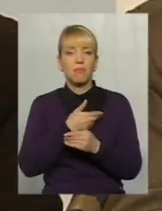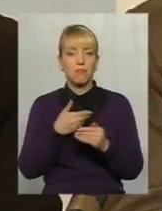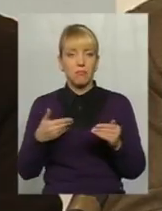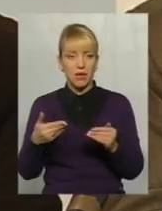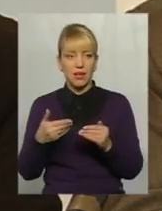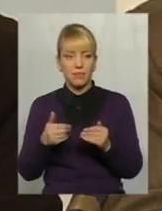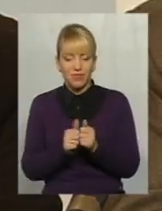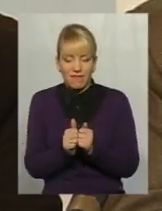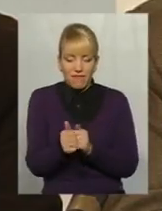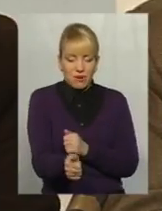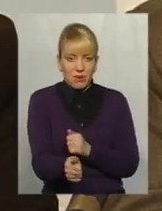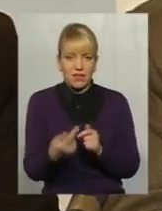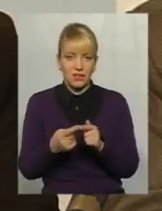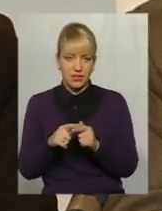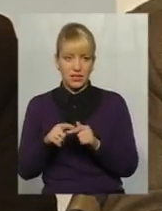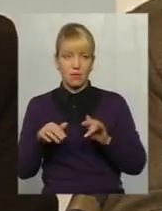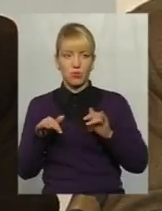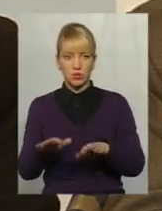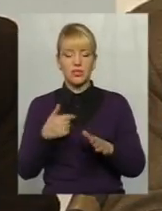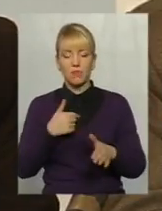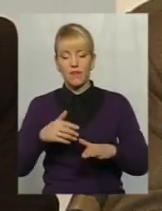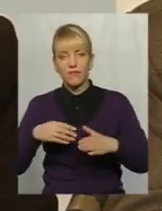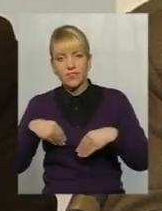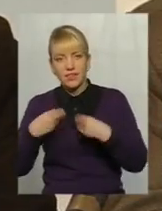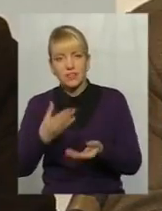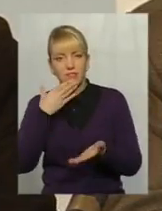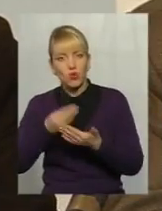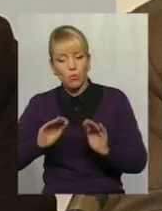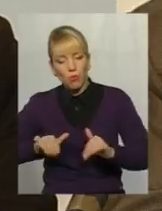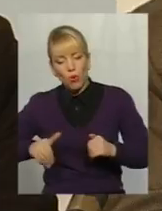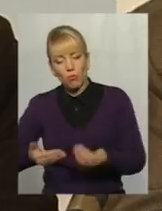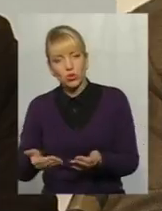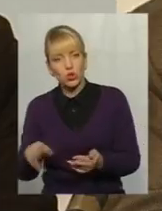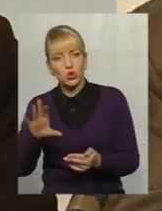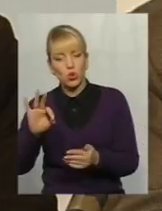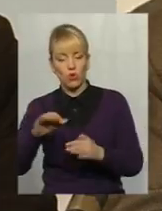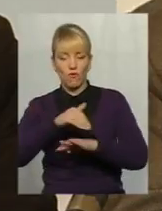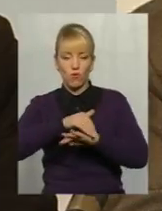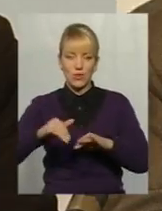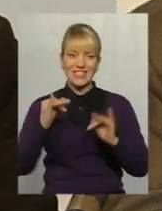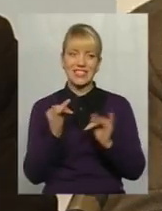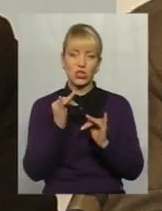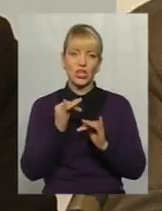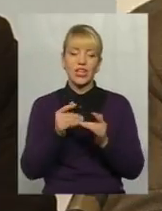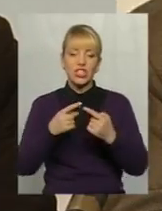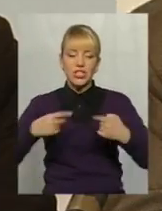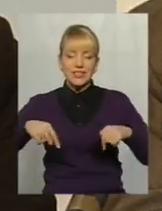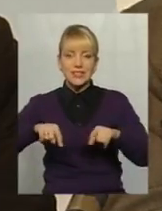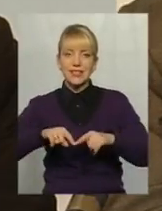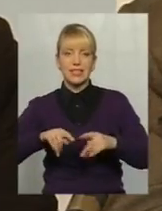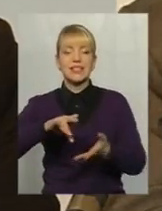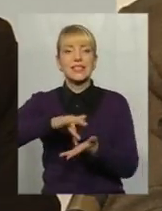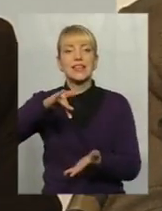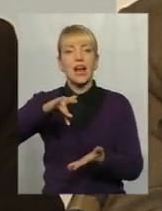випередили цей процес, ми внесли свої пропозиції щодо вулиць історичної частини, центральної частини Меджибужа,